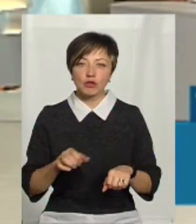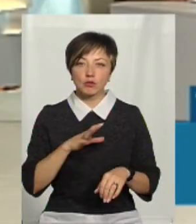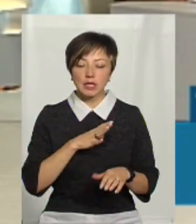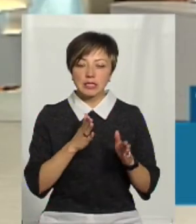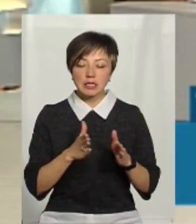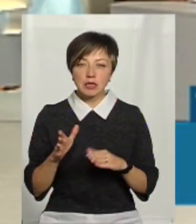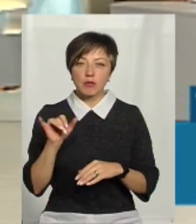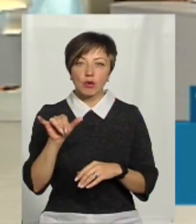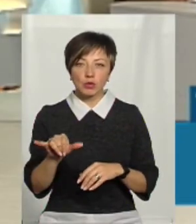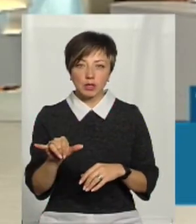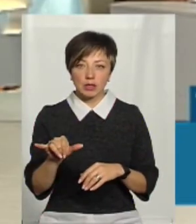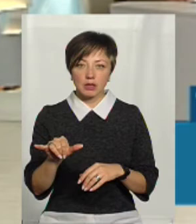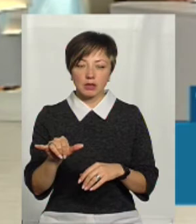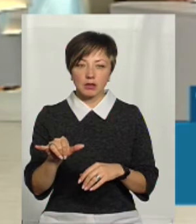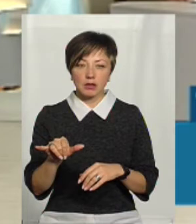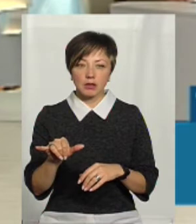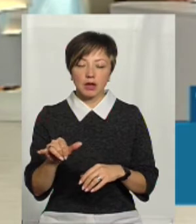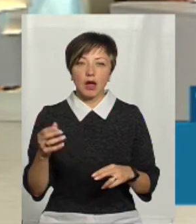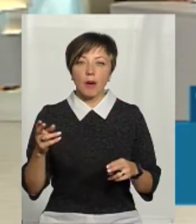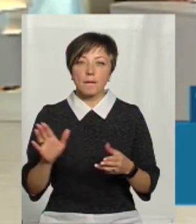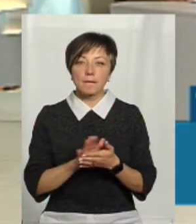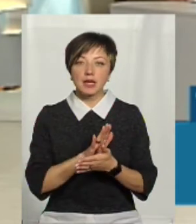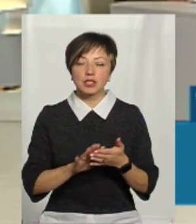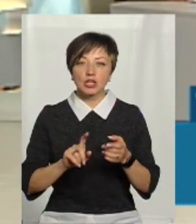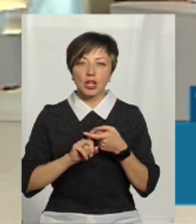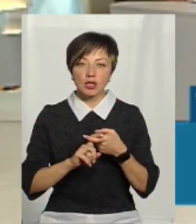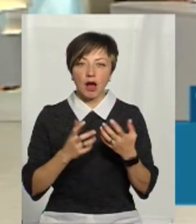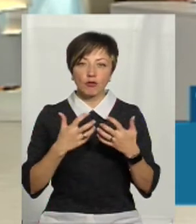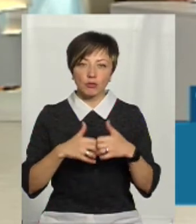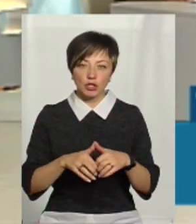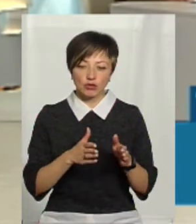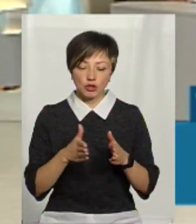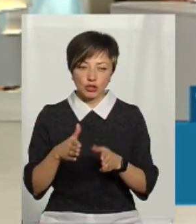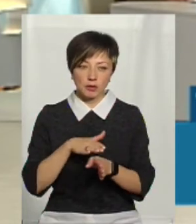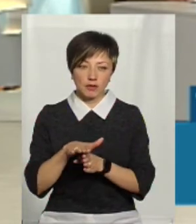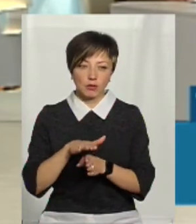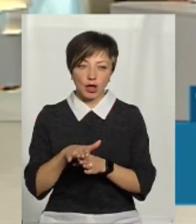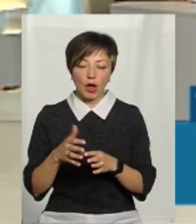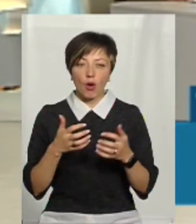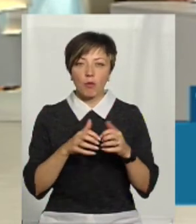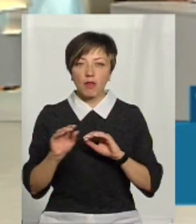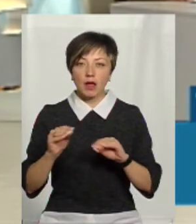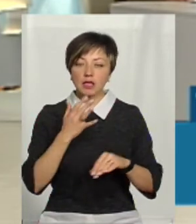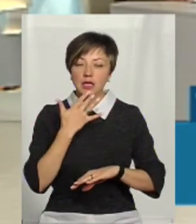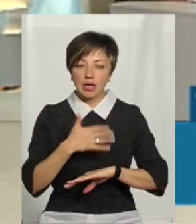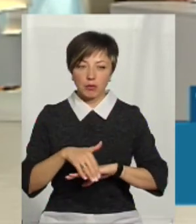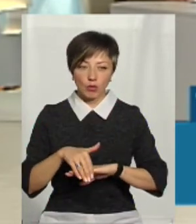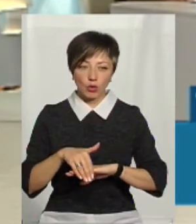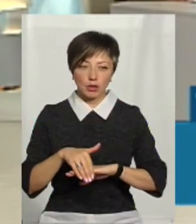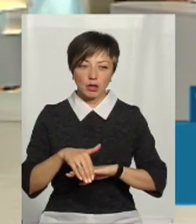Система в них обеззараження в автоматичному режимі проходить. Обладнання імпортне,